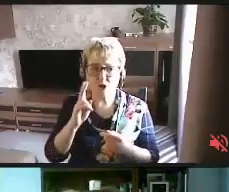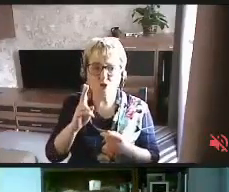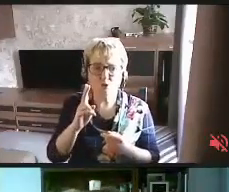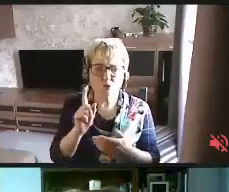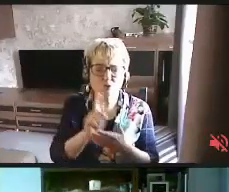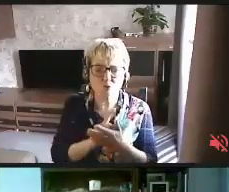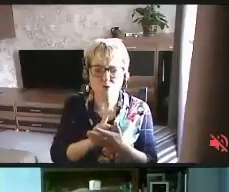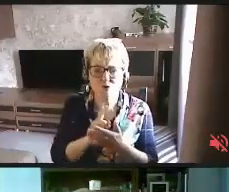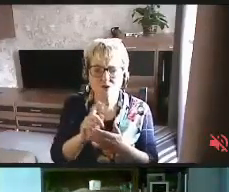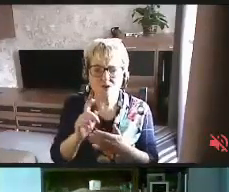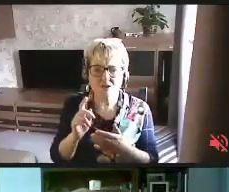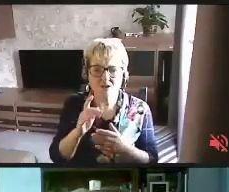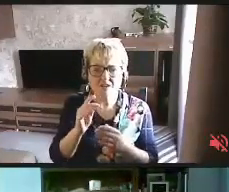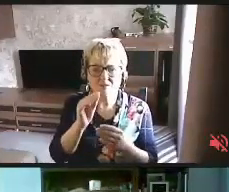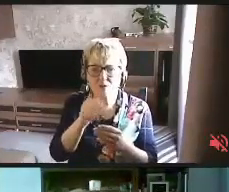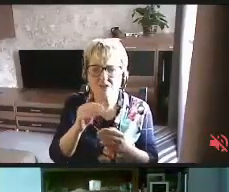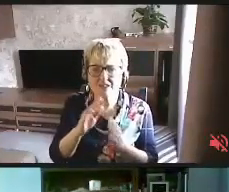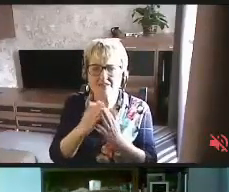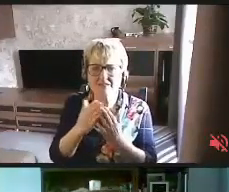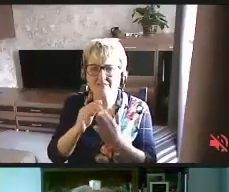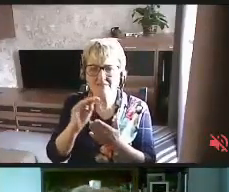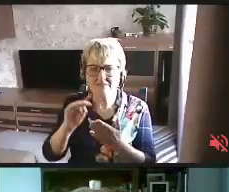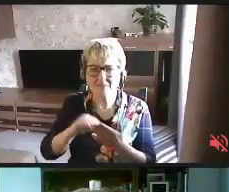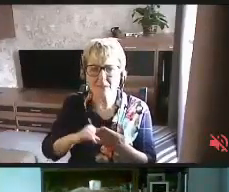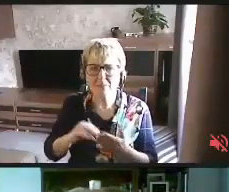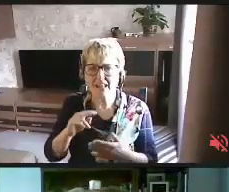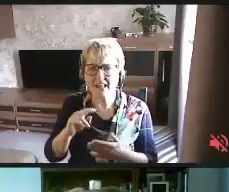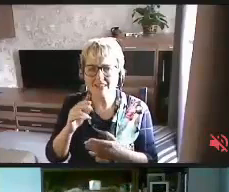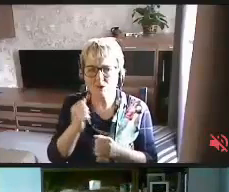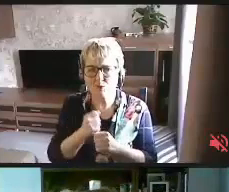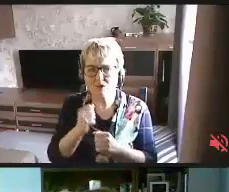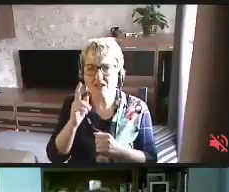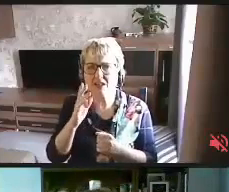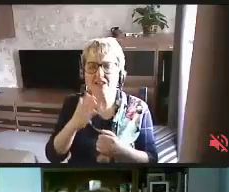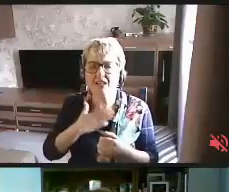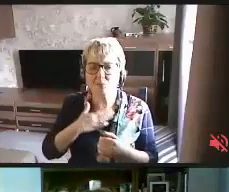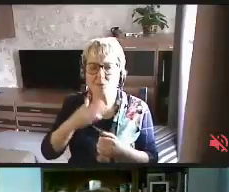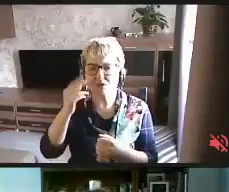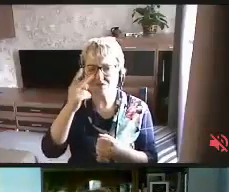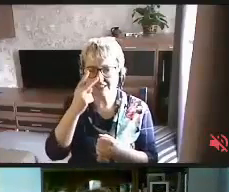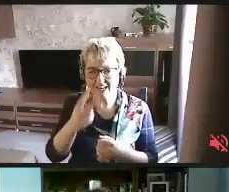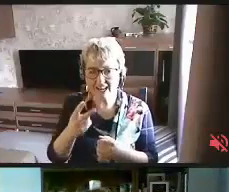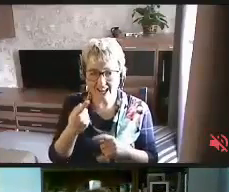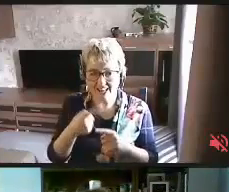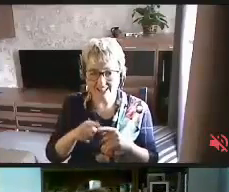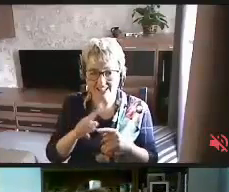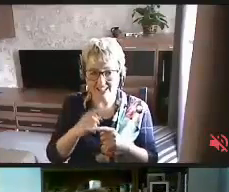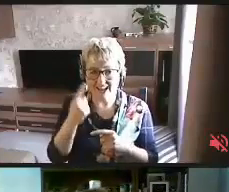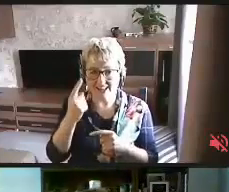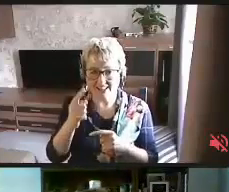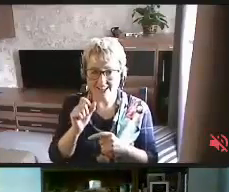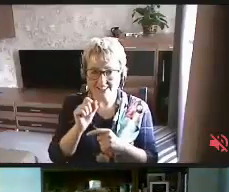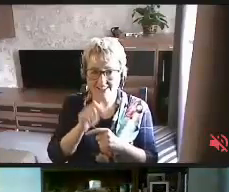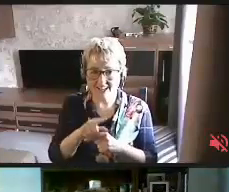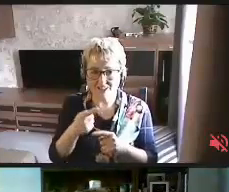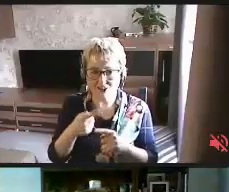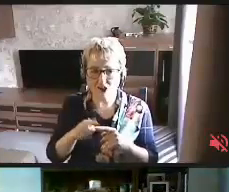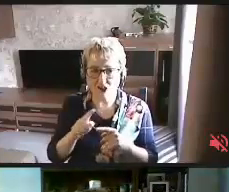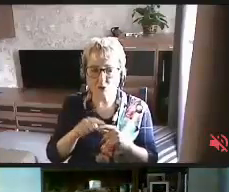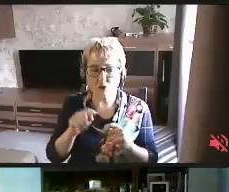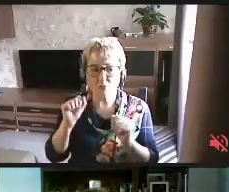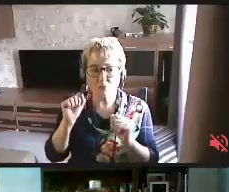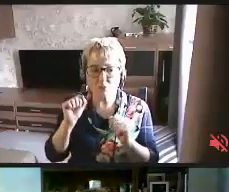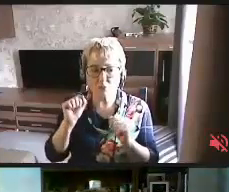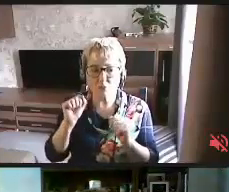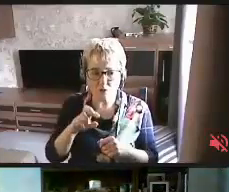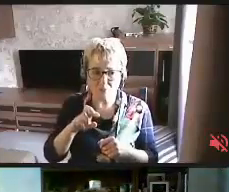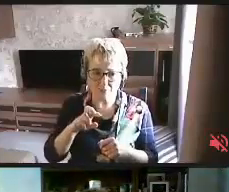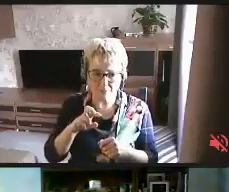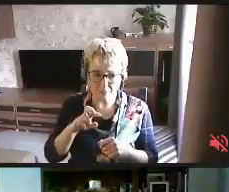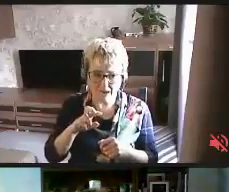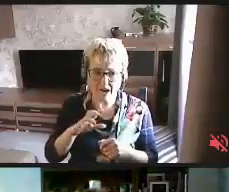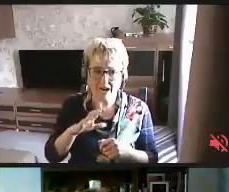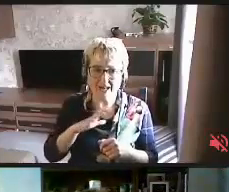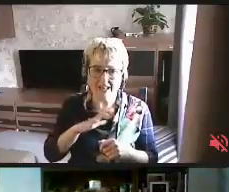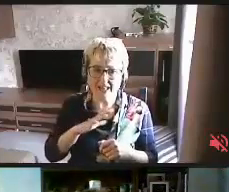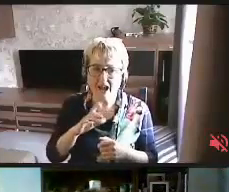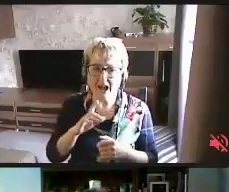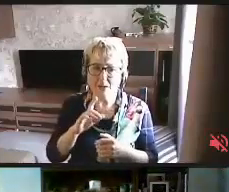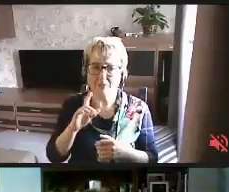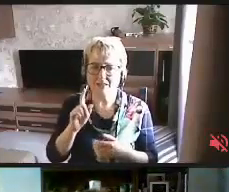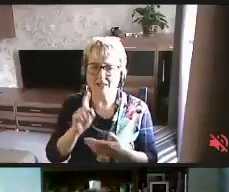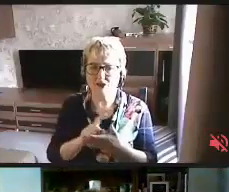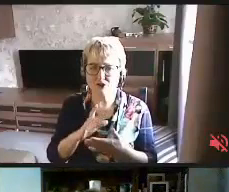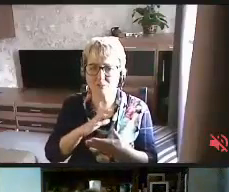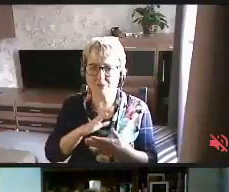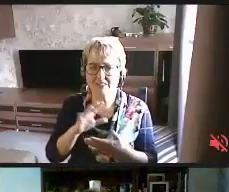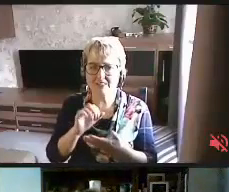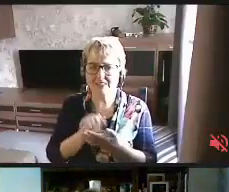должен эту библиотеку делать? Не знаю. На мой взгляд, это одна из задач, которой мог бы, могла бы, должна бы